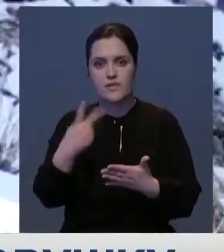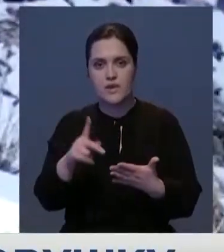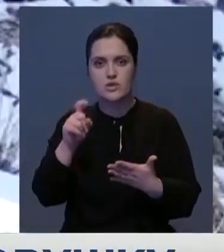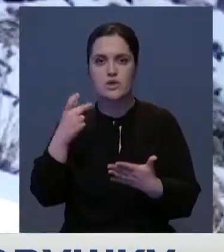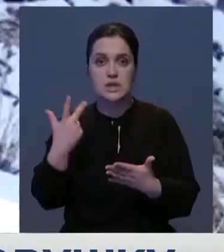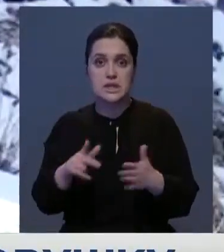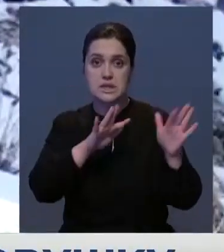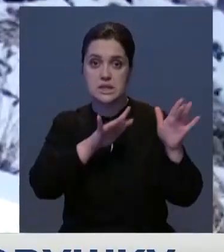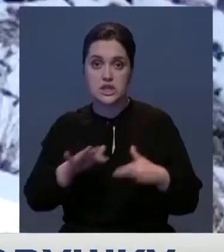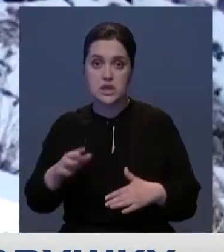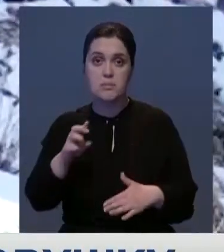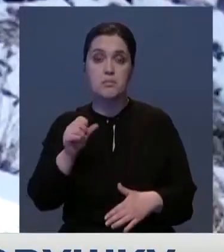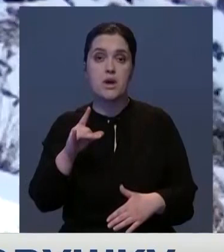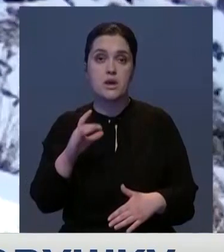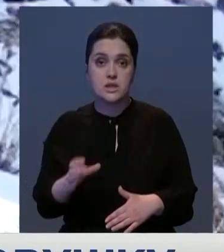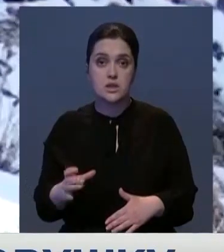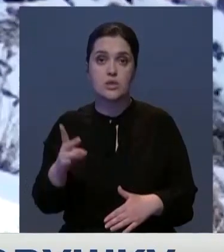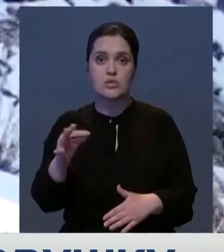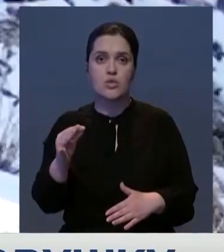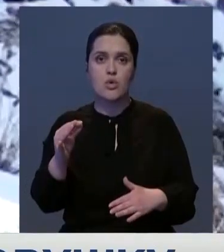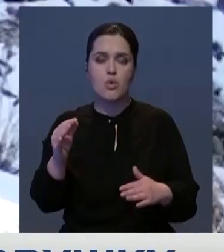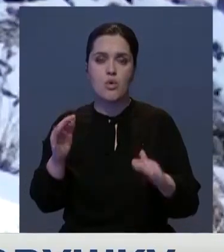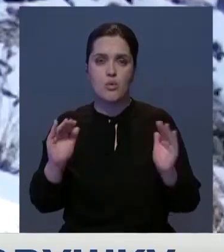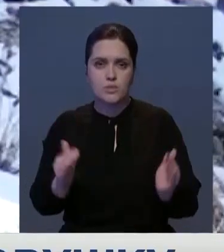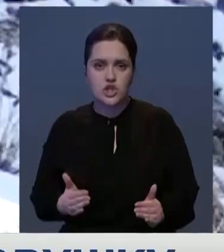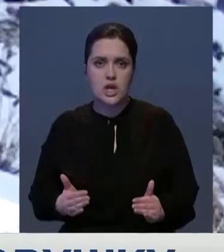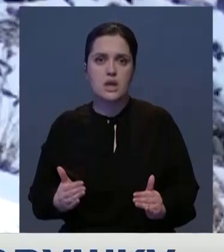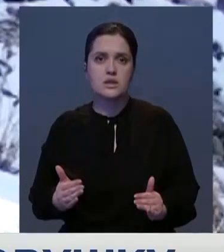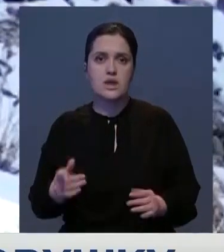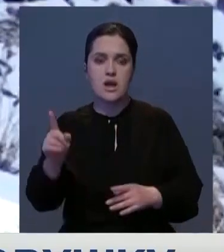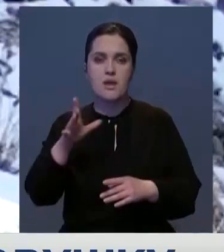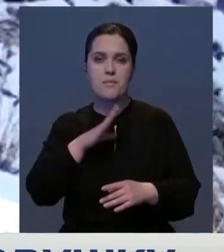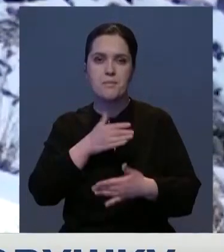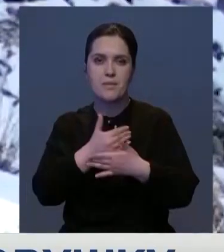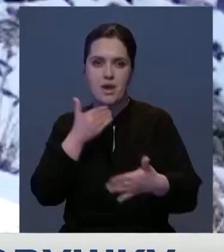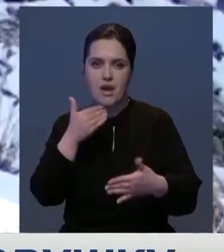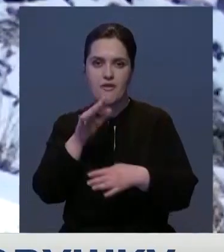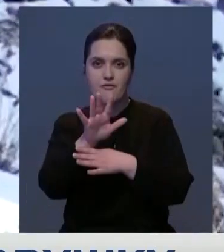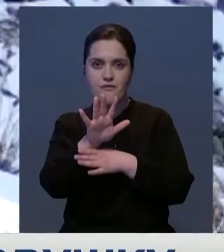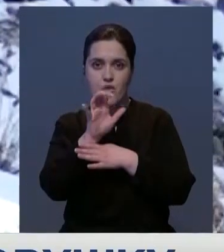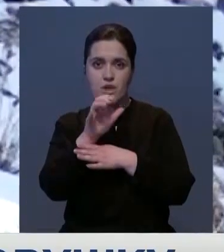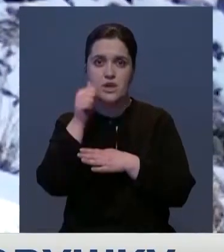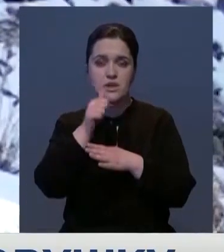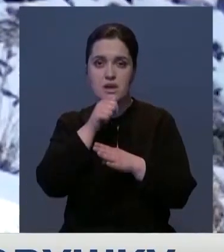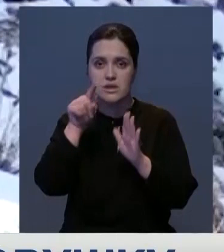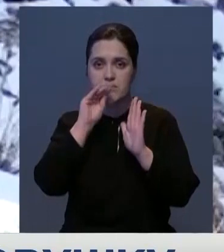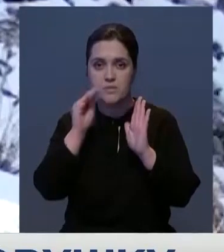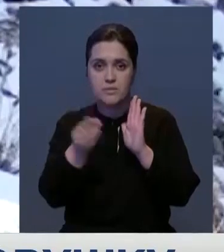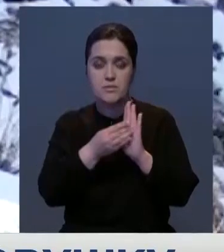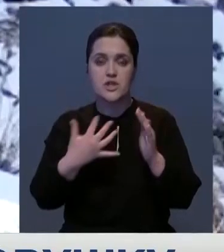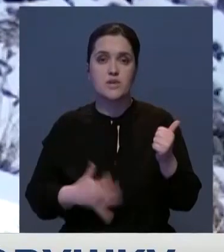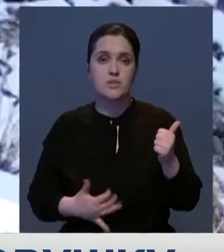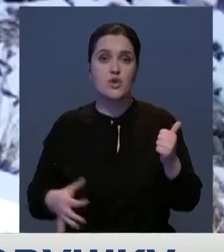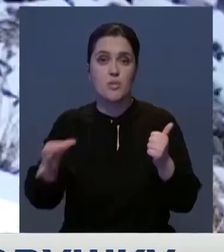-130 снежных барсов, но их количество уменьшается. Напомним, ранее в объектив фотоловушки в Жамбылской области